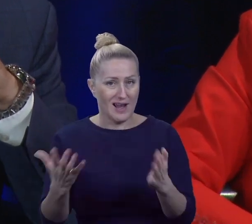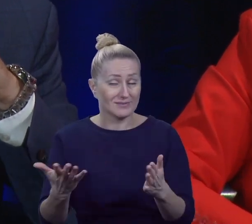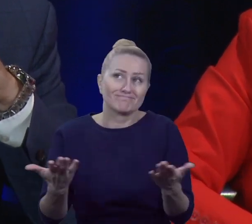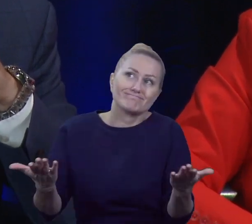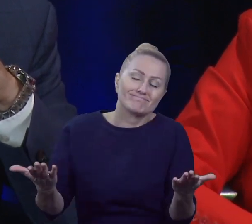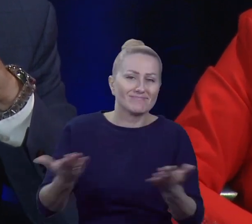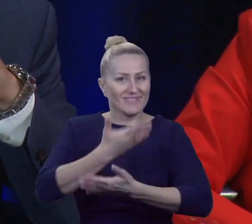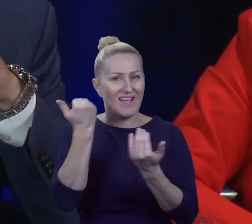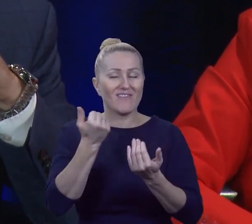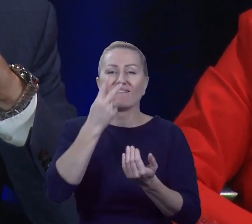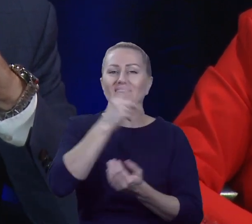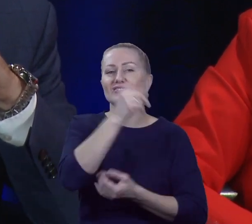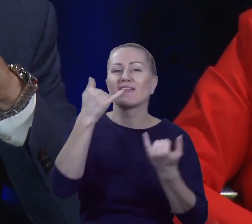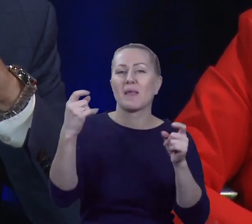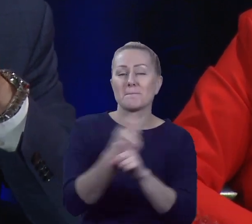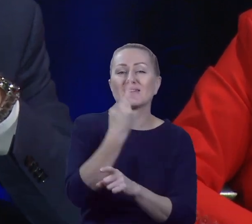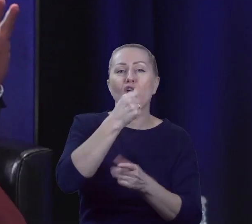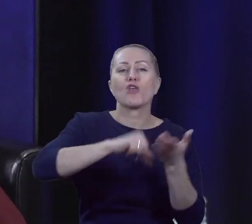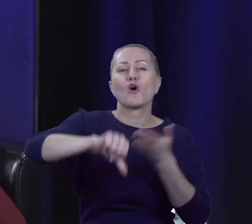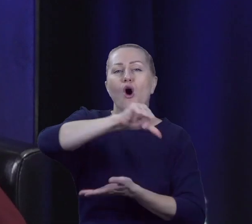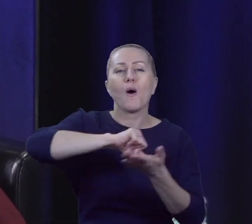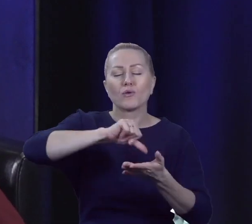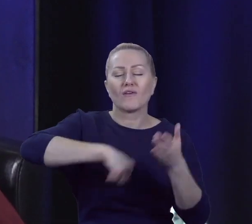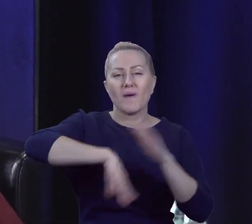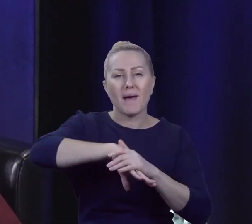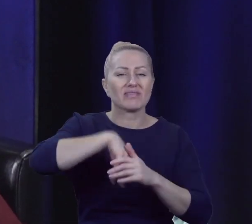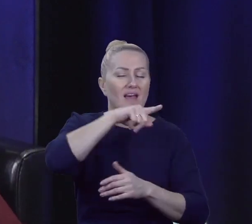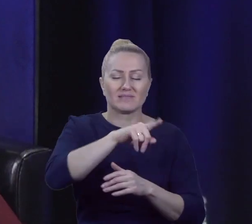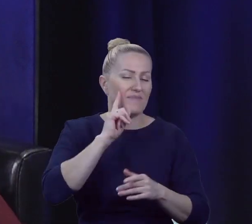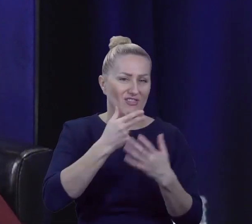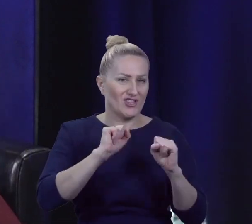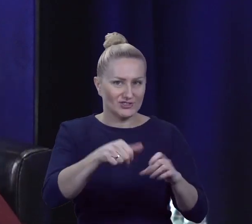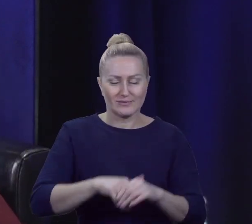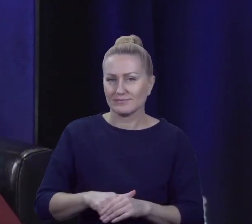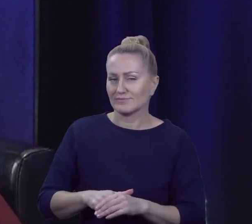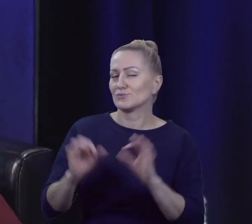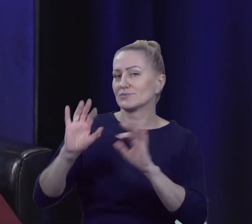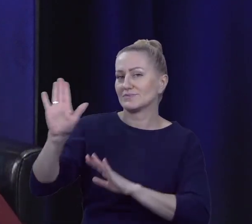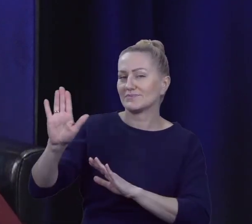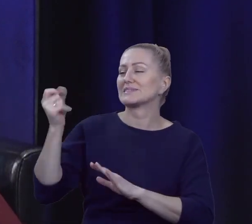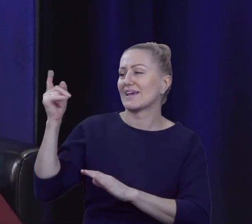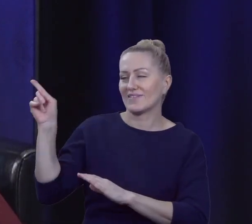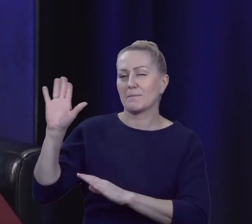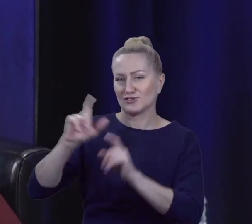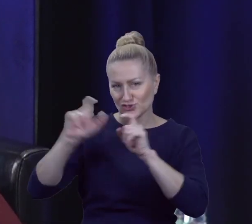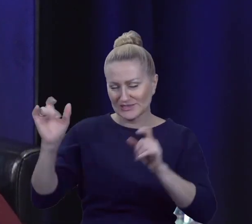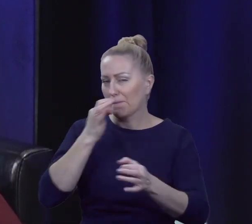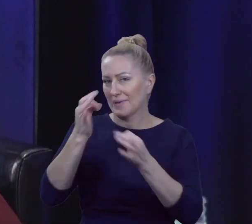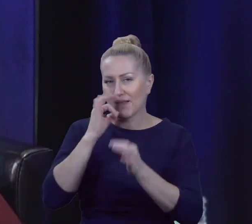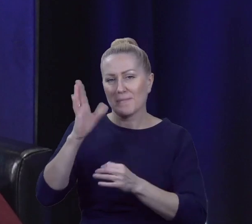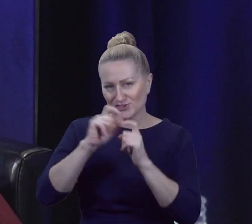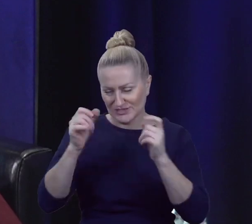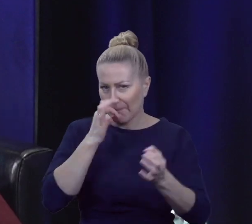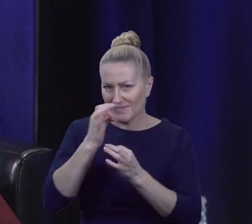Widzimy w innych państwach, że wcale jedno okręgowe okręgi wyborcze tak dobrze działa. Ale panie prezydencie, będzie czas na